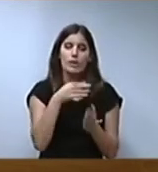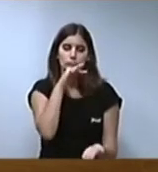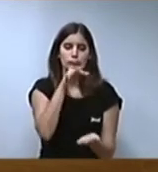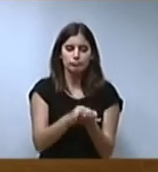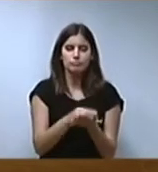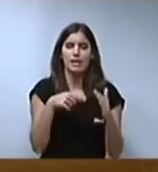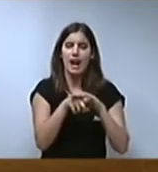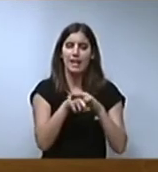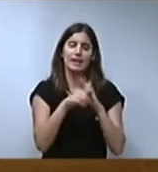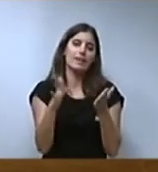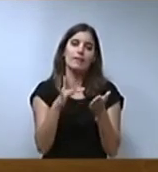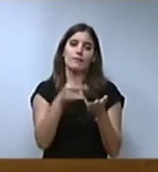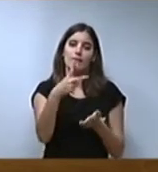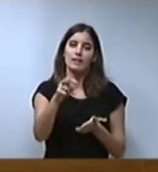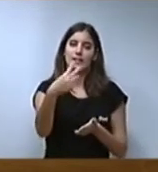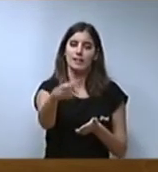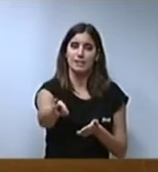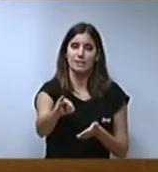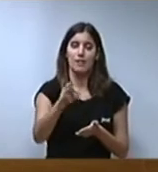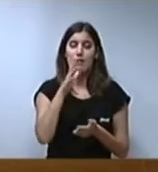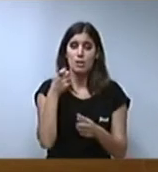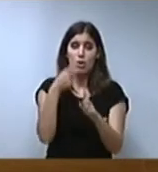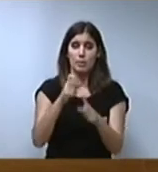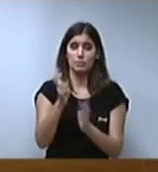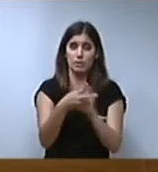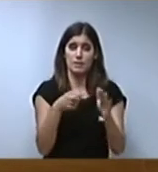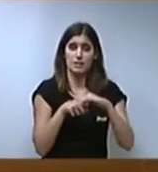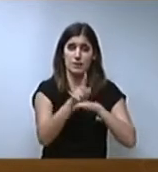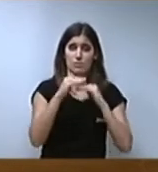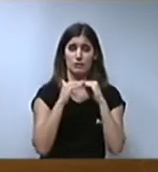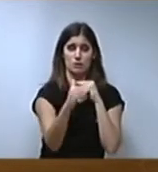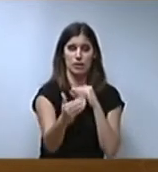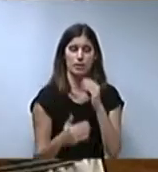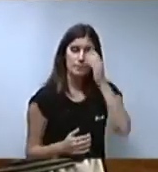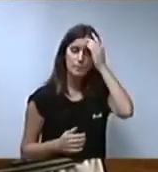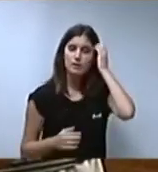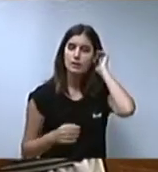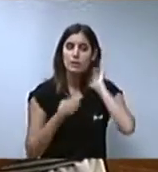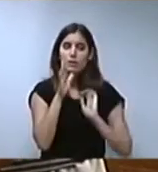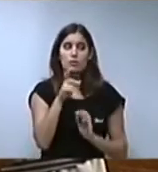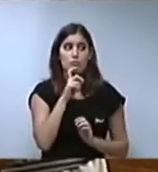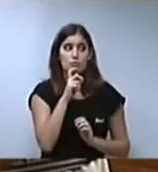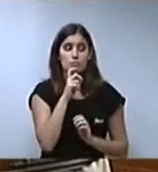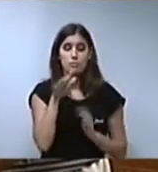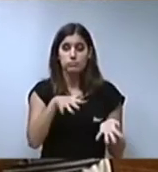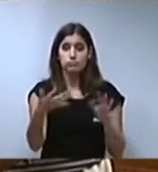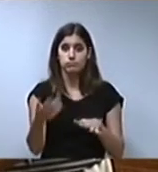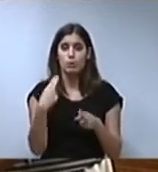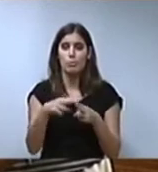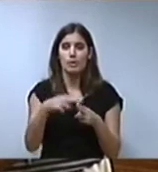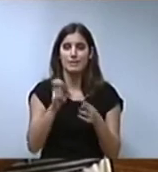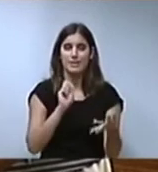en l'Agenda 2030 i els 17 objectius de desenvolupament sostenible, implementant una política de